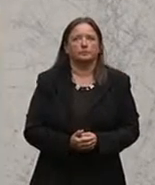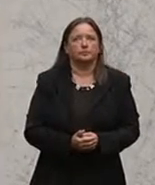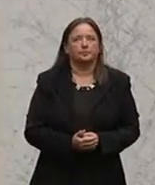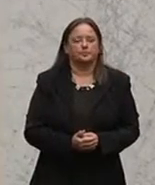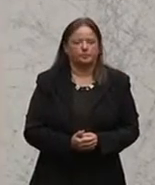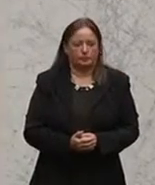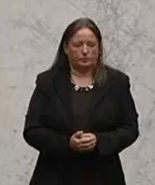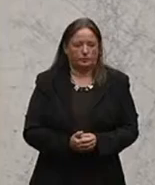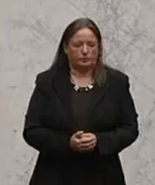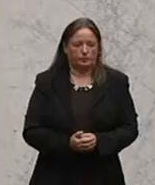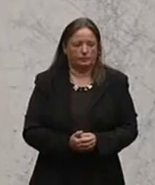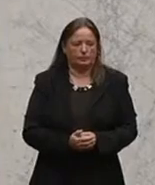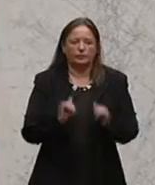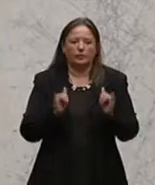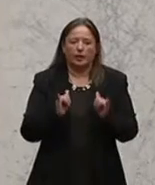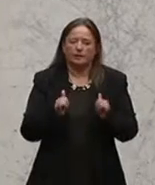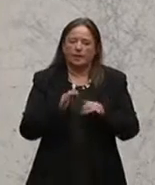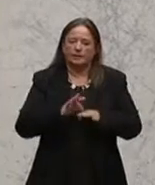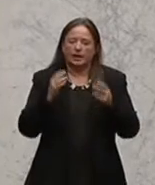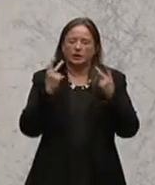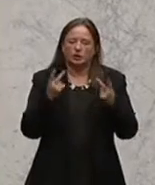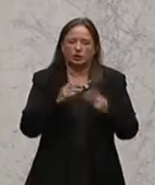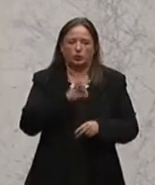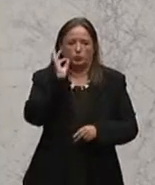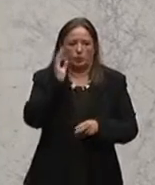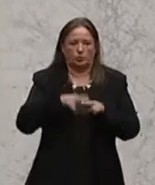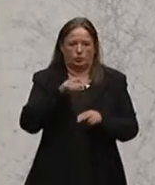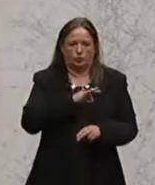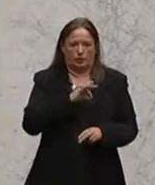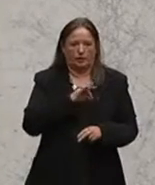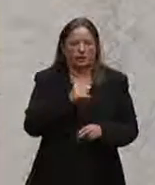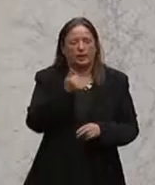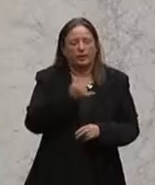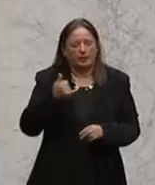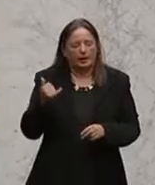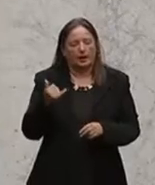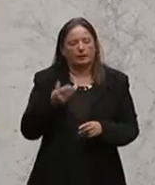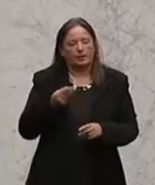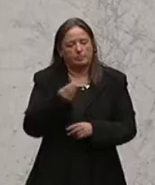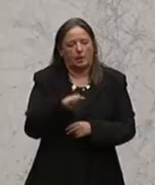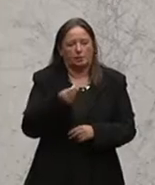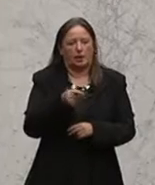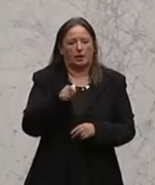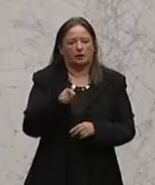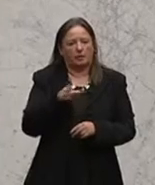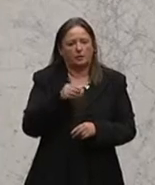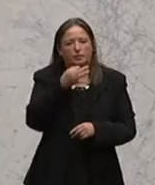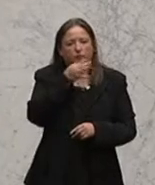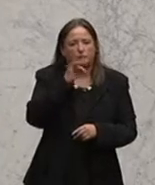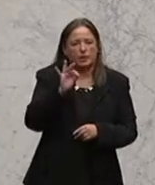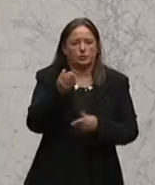Ja, meine geschätzten Kolleginnen und Kollegen, jeder konstruktive Beitrag zur Verbesserung der